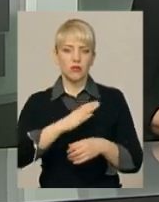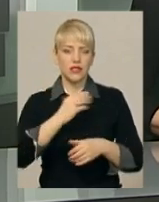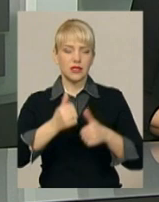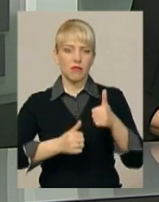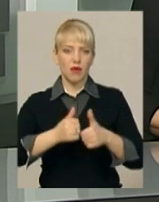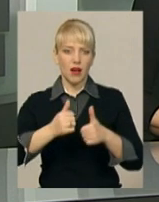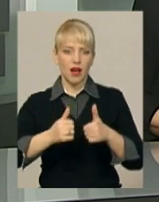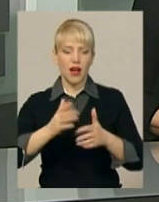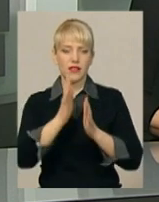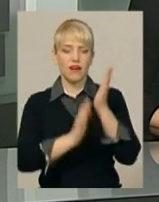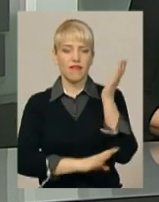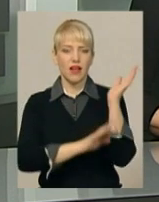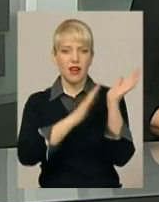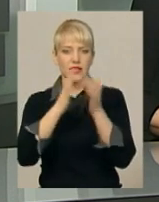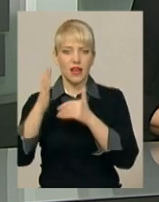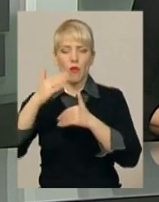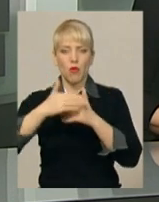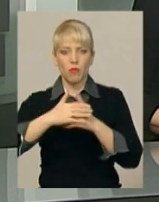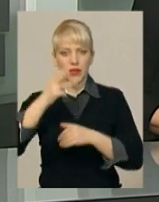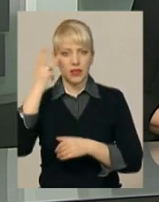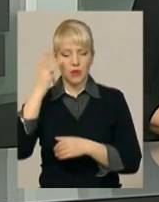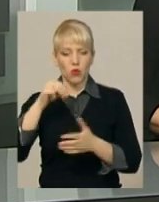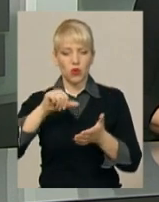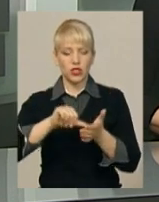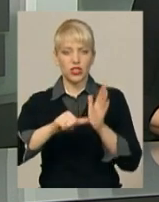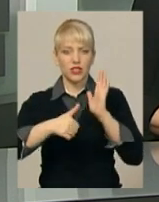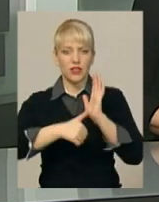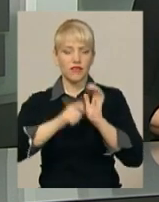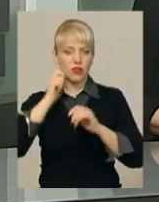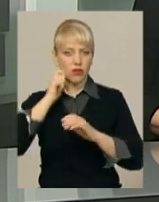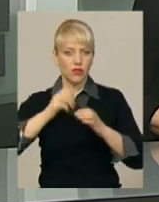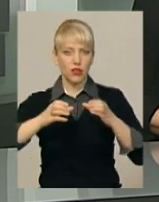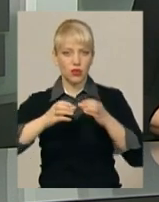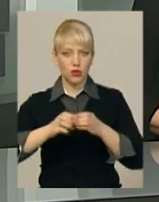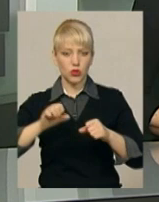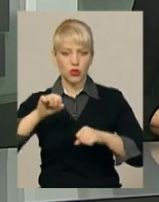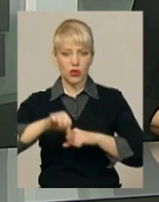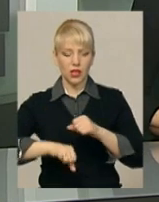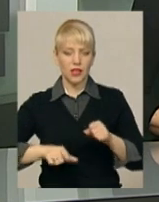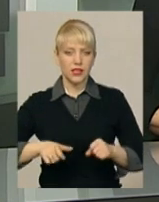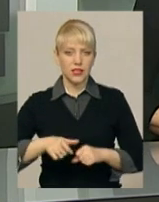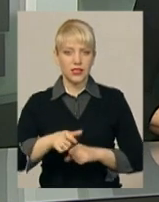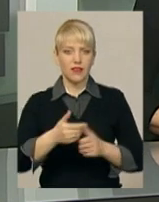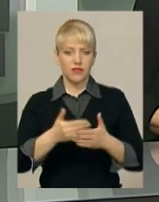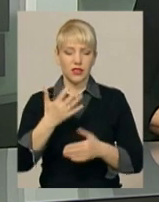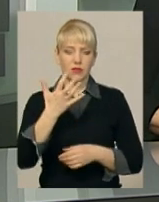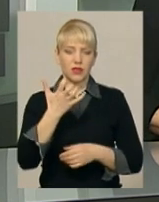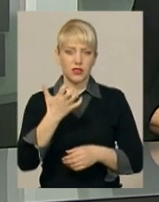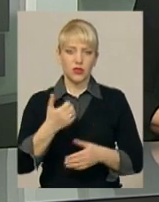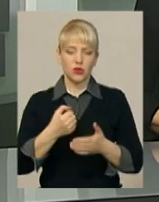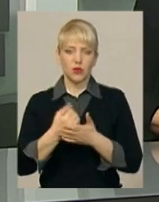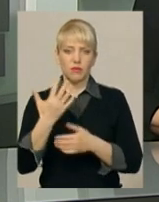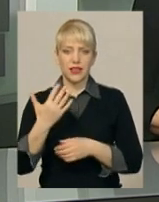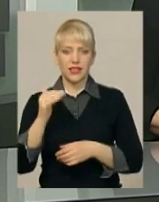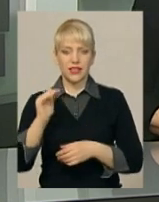масиві поблизу Хмельницького. Учасники шести вікових груп долали дистанції від 500 до 5000 метрів.